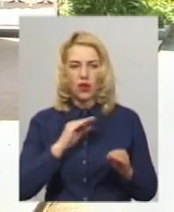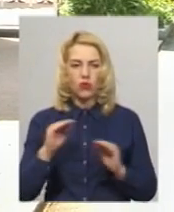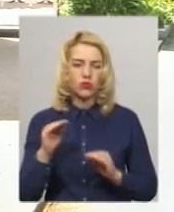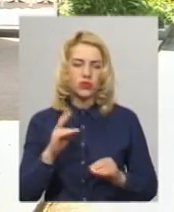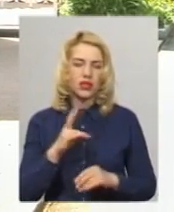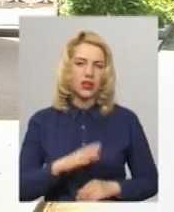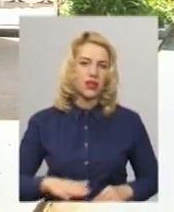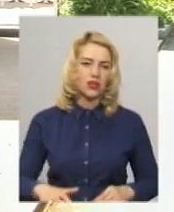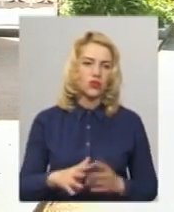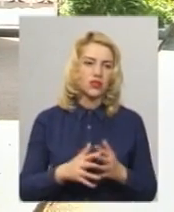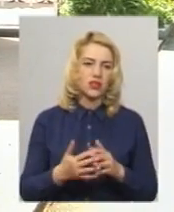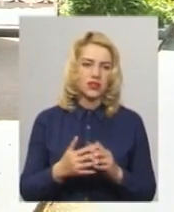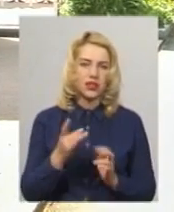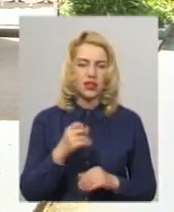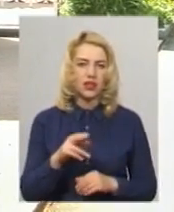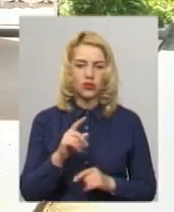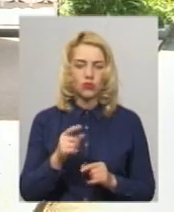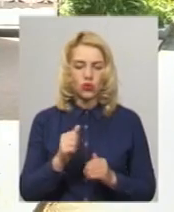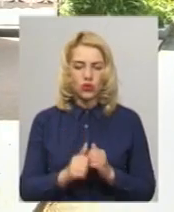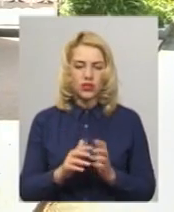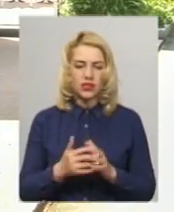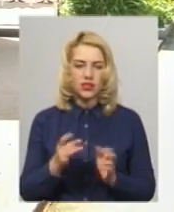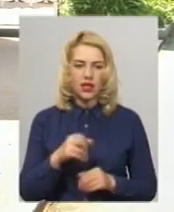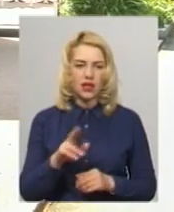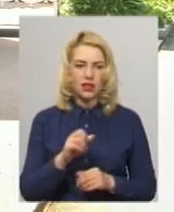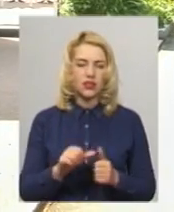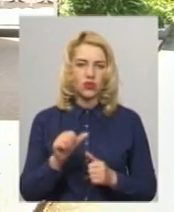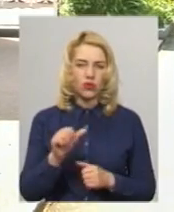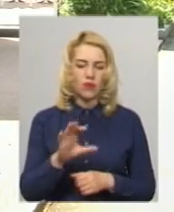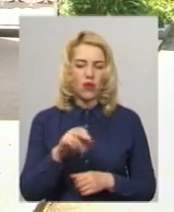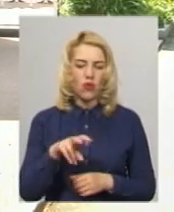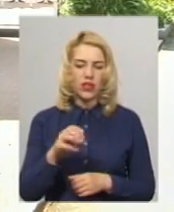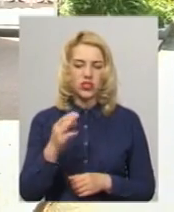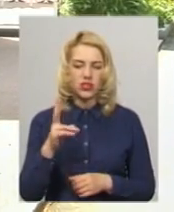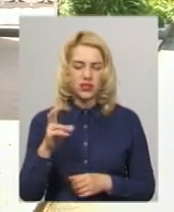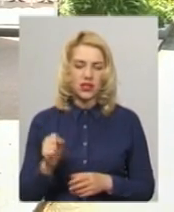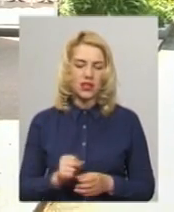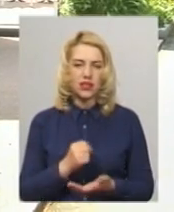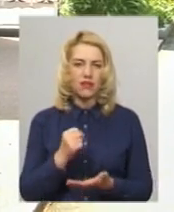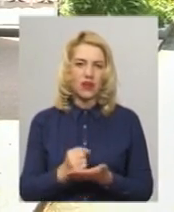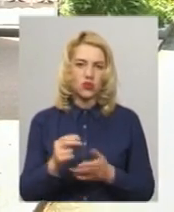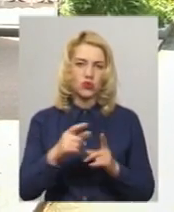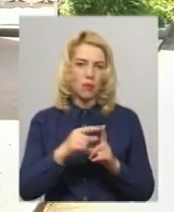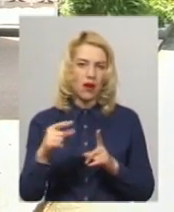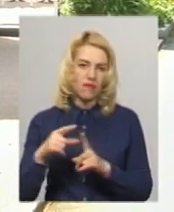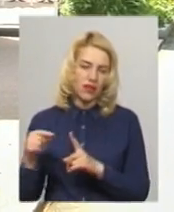території сільських рад. І тому кожна сільська рада, і зокрема Олешинська, затверджують правила щодо